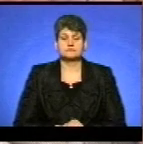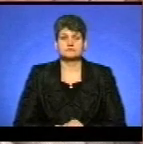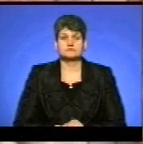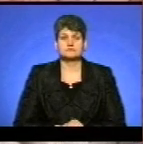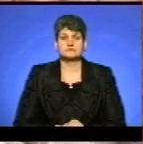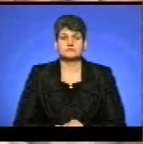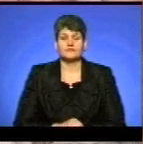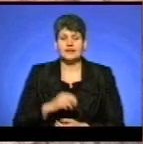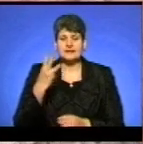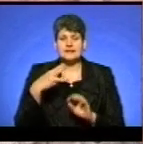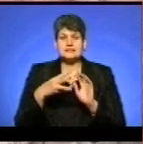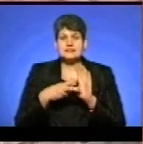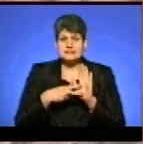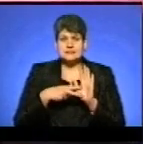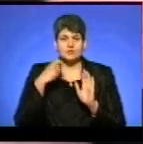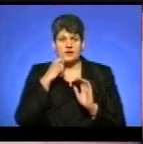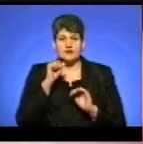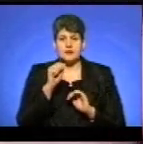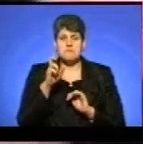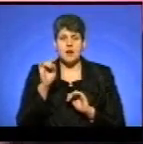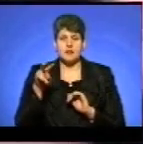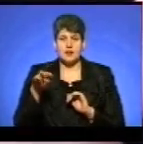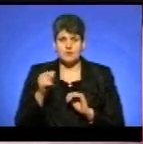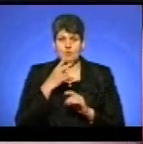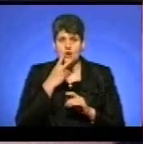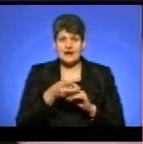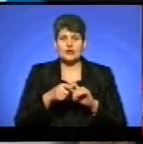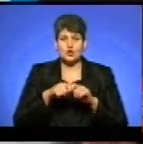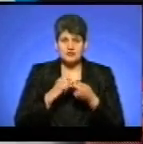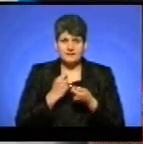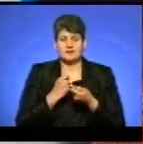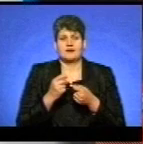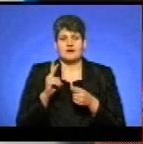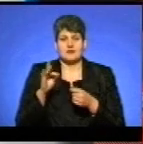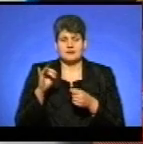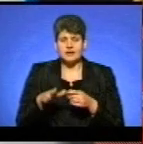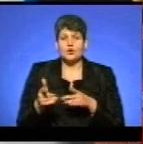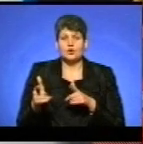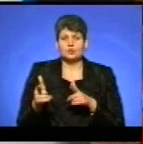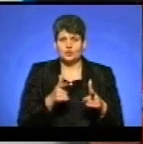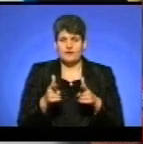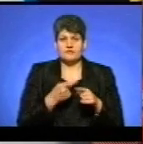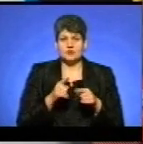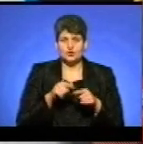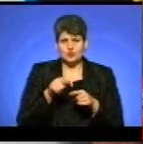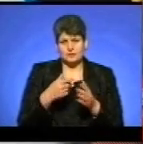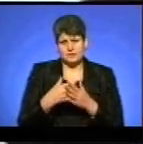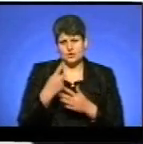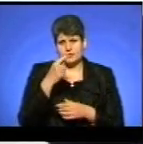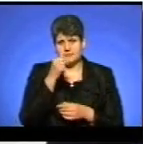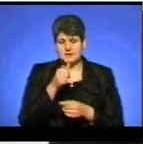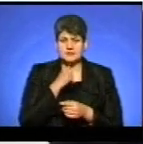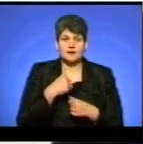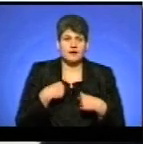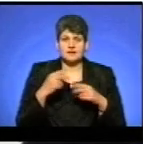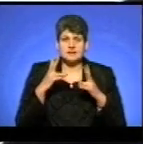37-річний Андрій Балабух показує, як розірвати колоду карт. Каже, готувався до встановлення цього рекорду місяць. Не